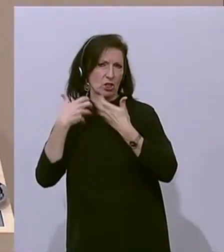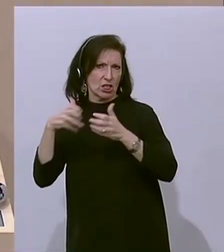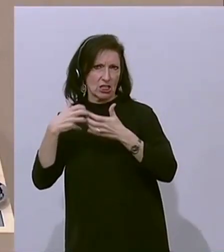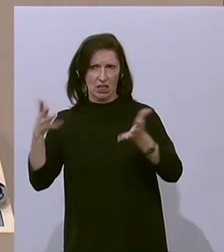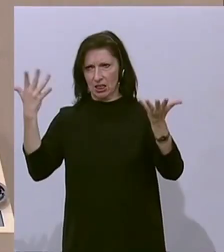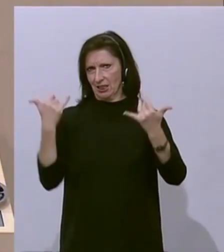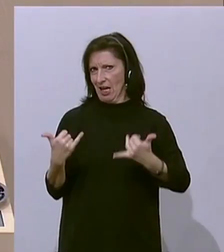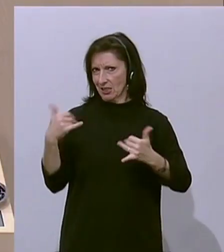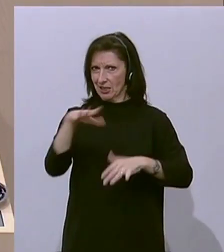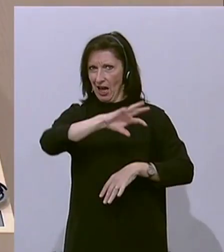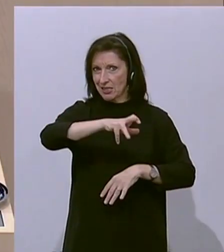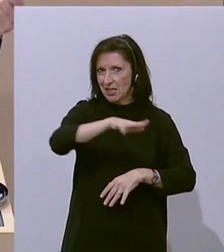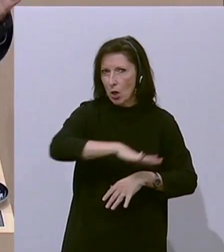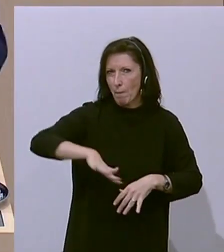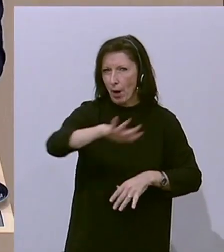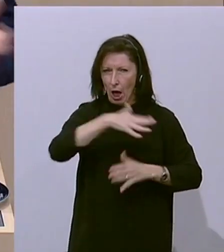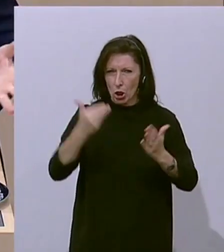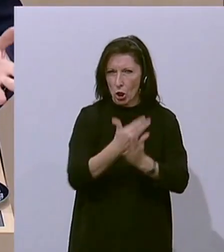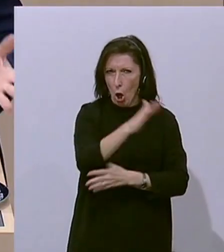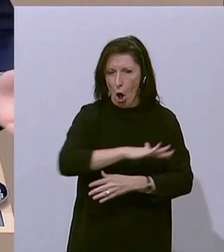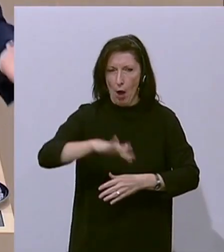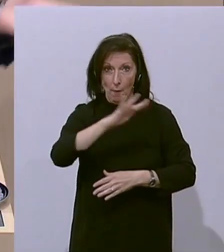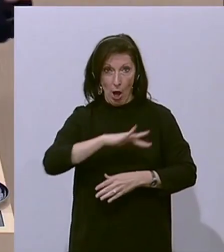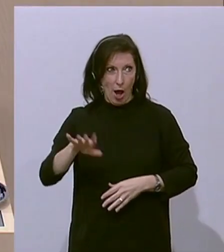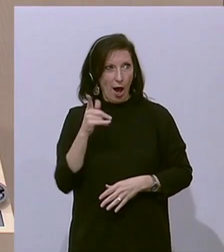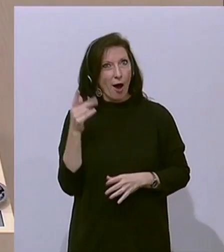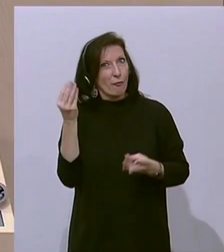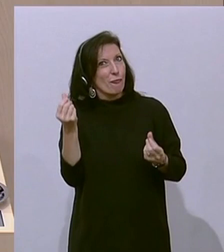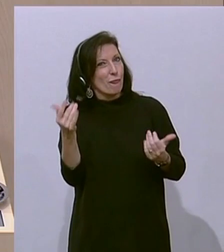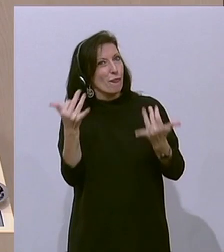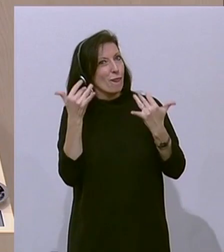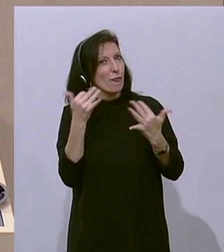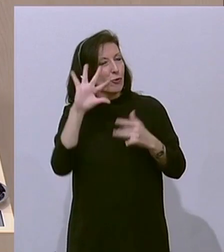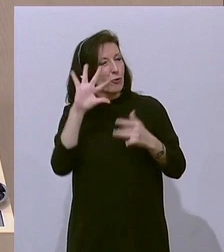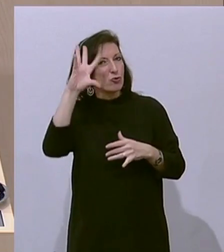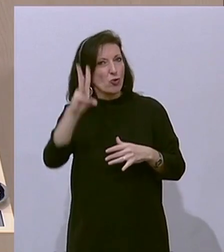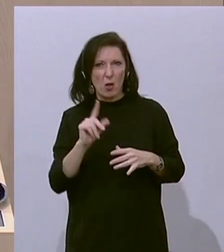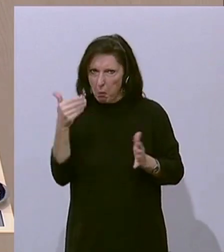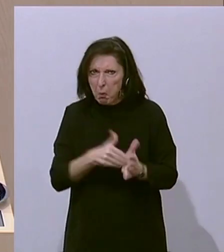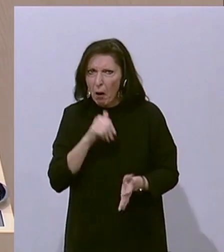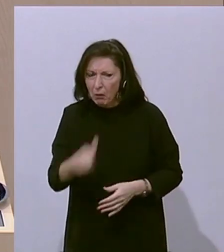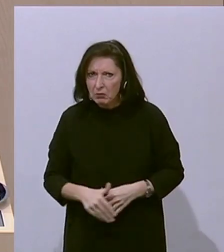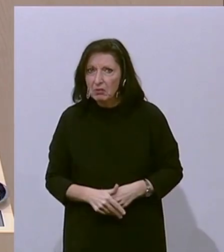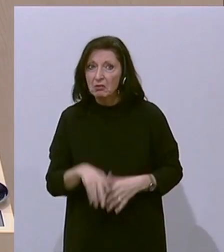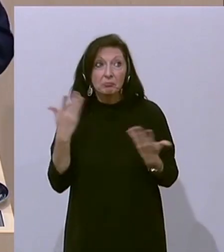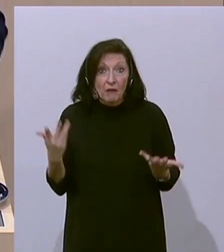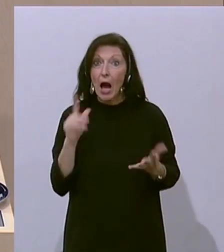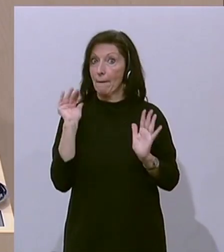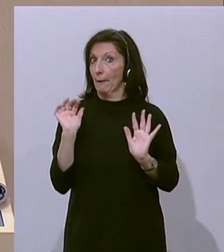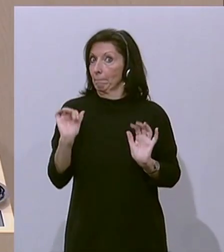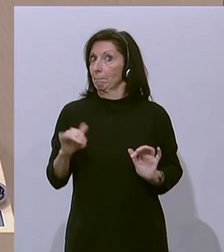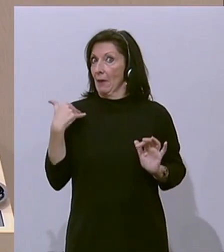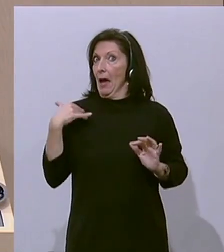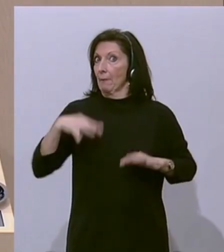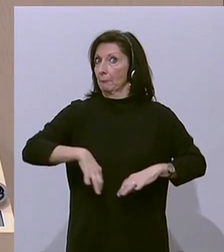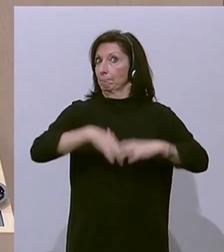jetzt ein neuer Bereich in den Casinos Klingt großartig, braucht kein Mensch Weiß auch keiner was da drin zu tun ist Aber das brauchen wir mal Und für